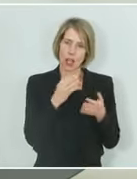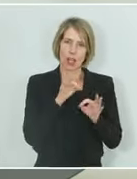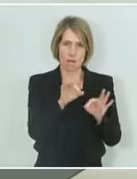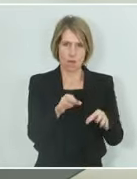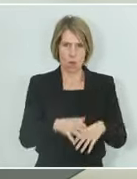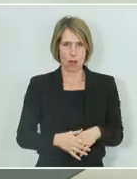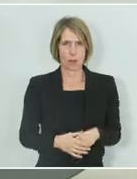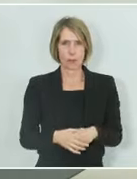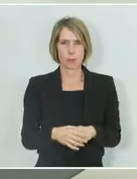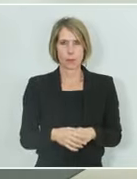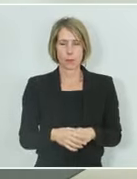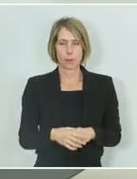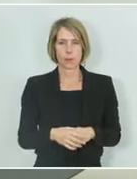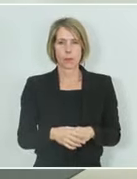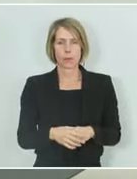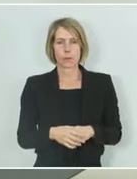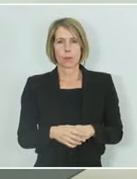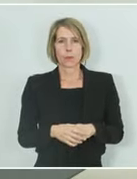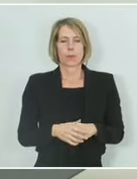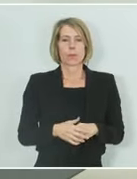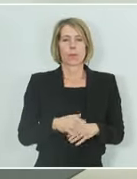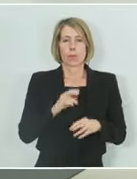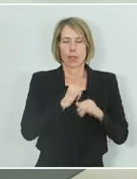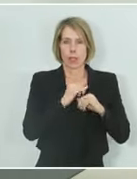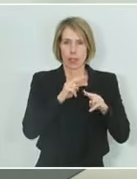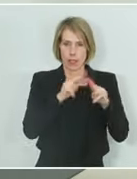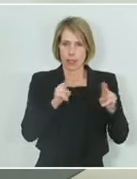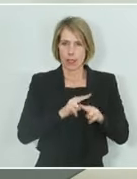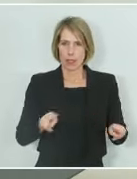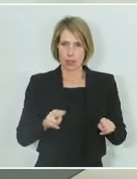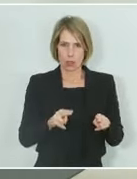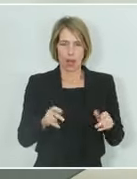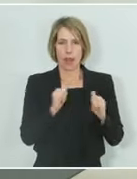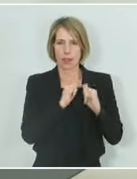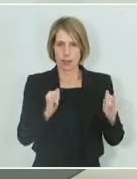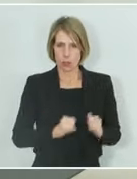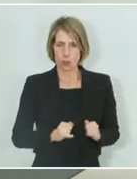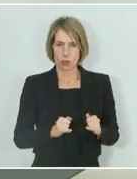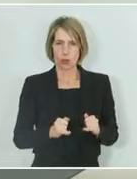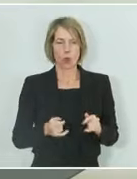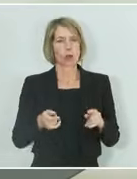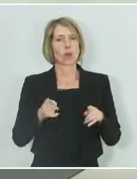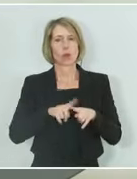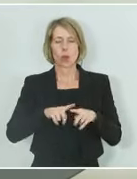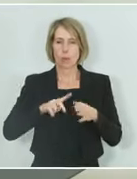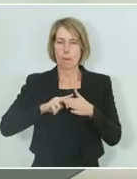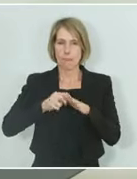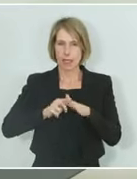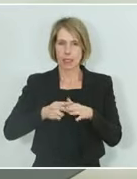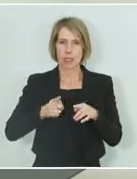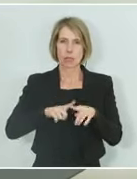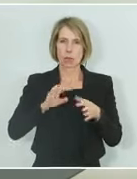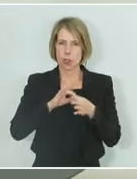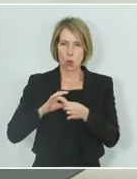Die Einbindung von Kosovo in die internationalen Institutionen und Organisationen sowie Mechanismen ist essentiell